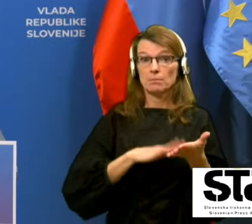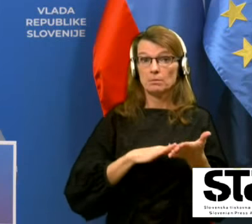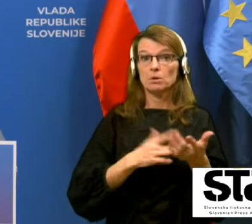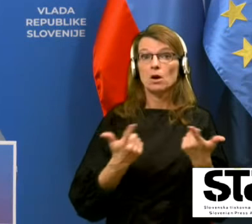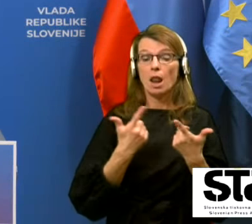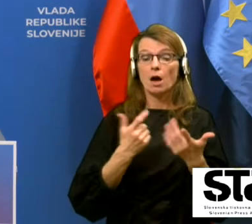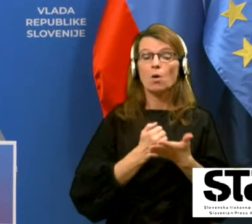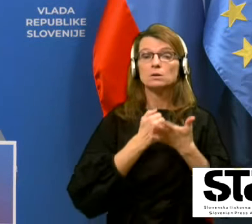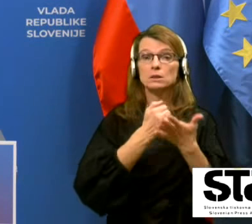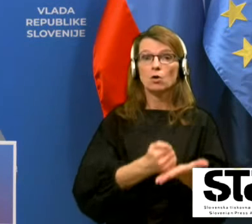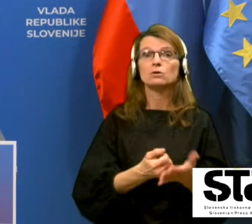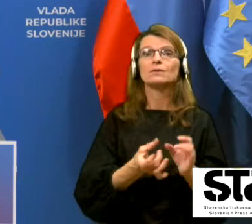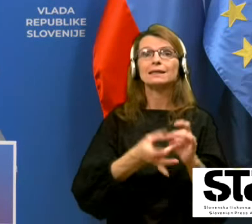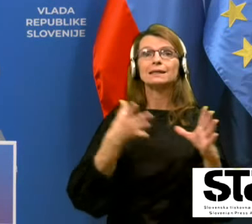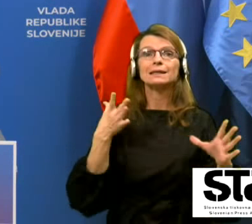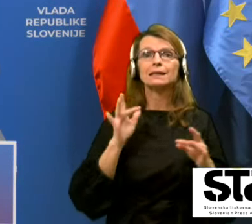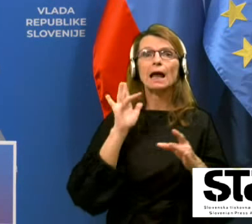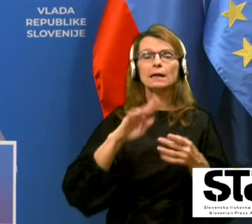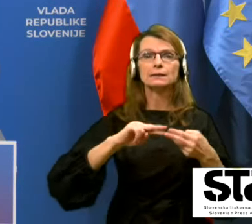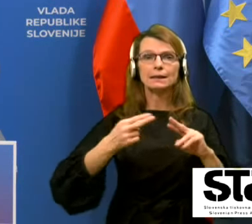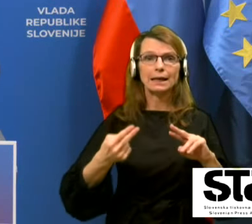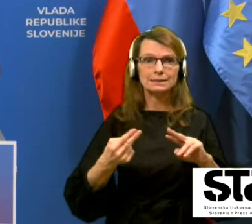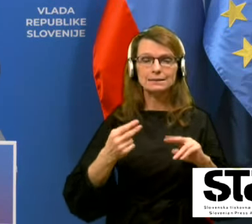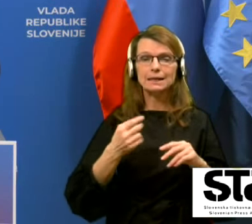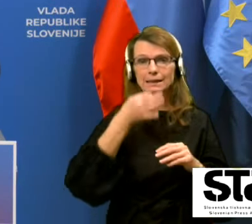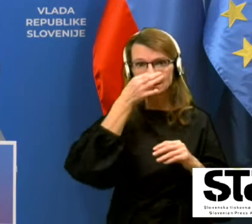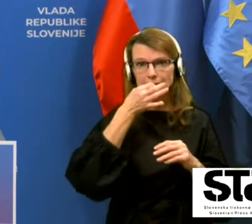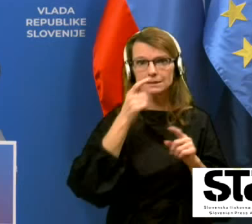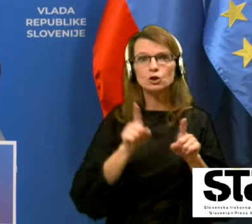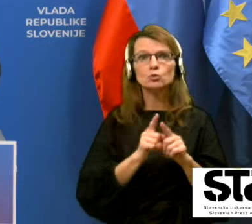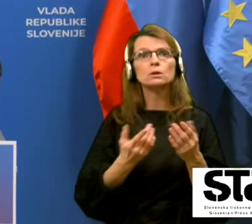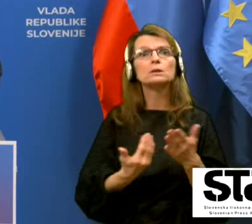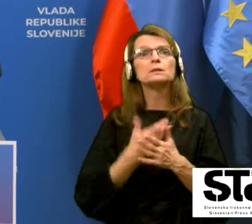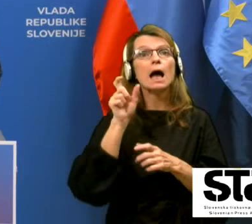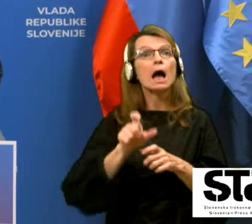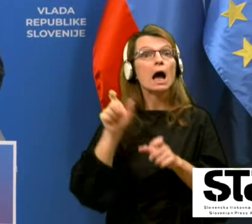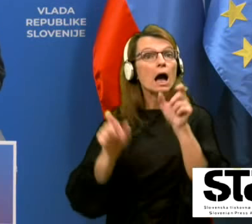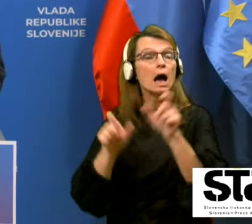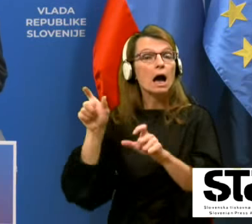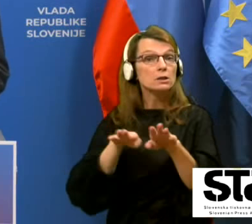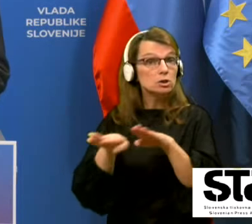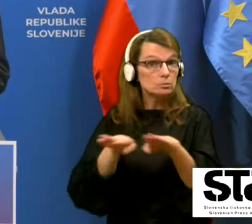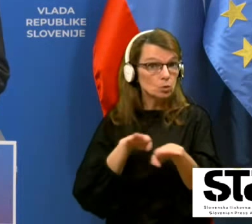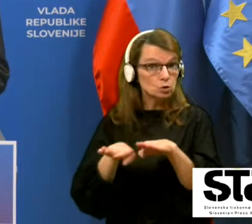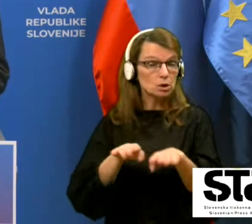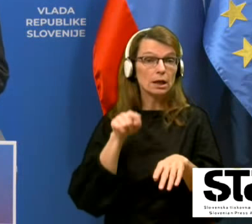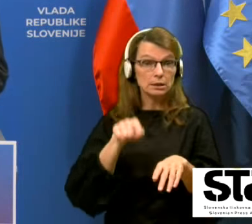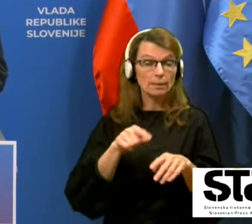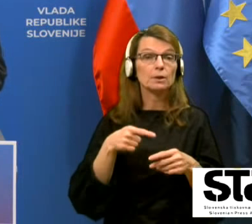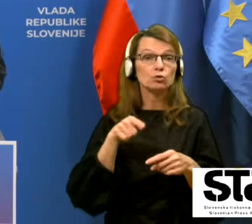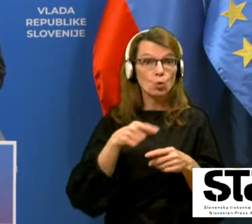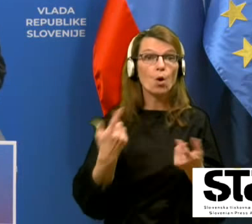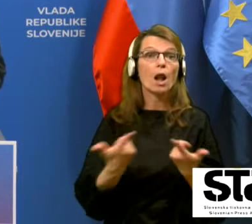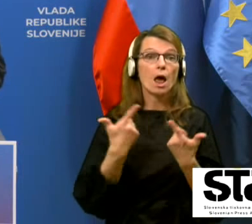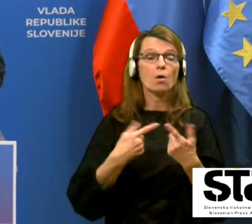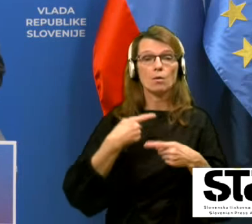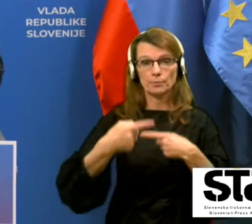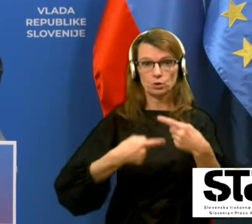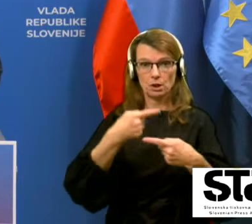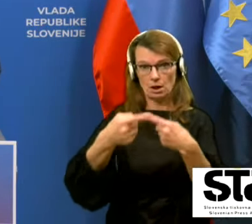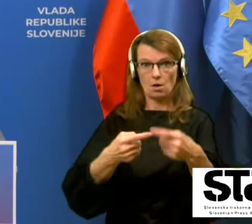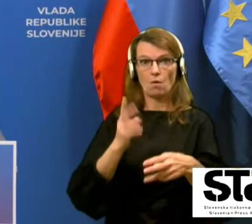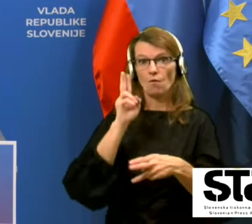antigenske teste za smučarje, da bi lahko smučanje potekalo varno. Na drugi strani pa je treba